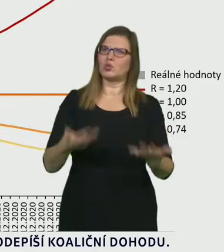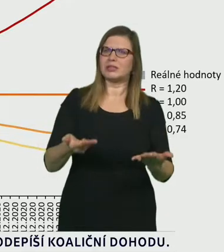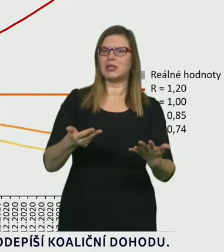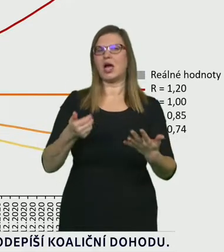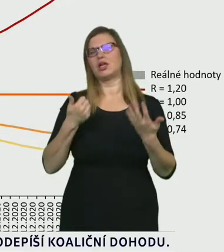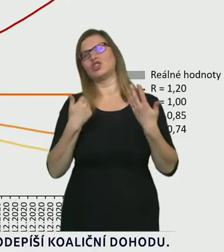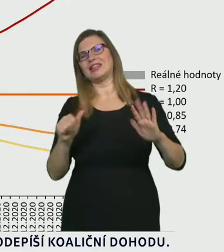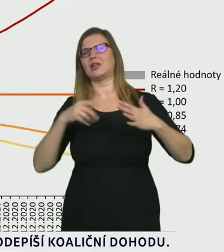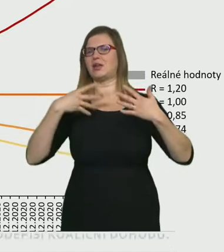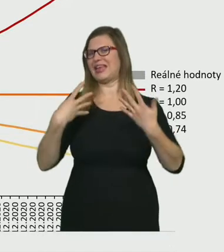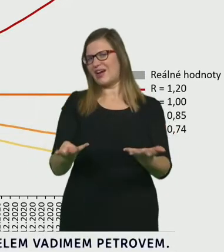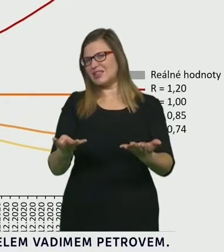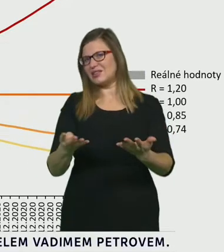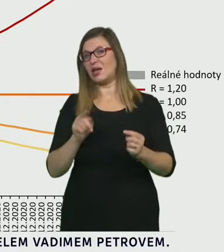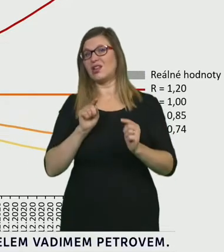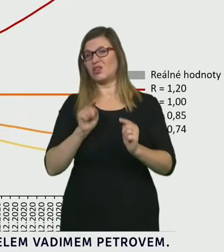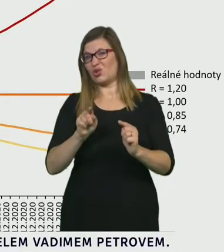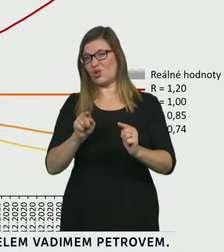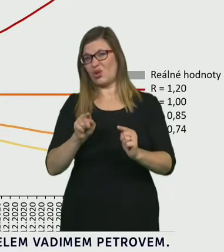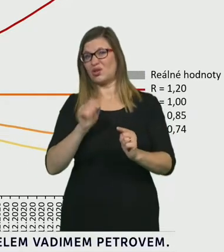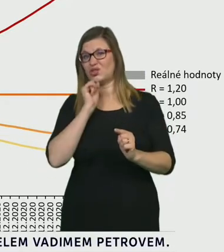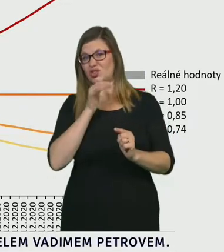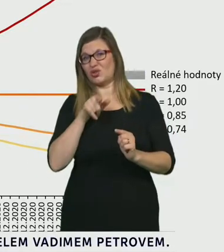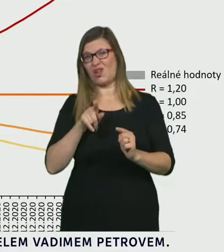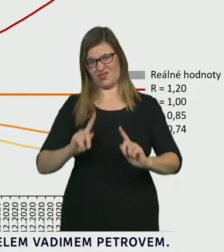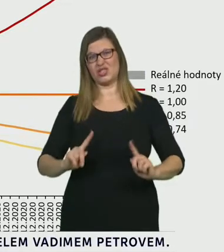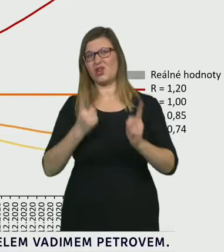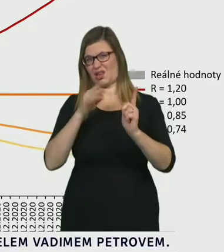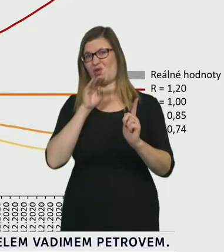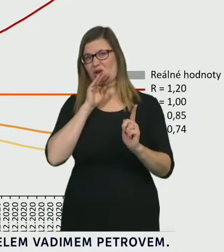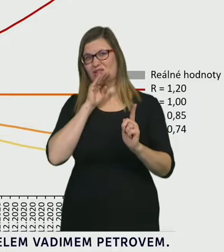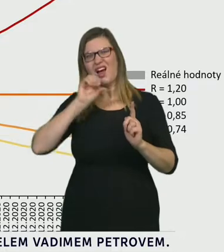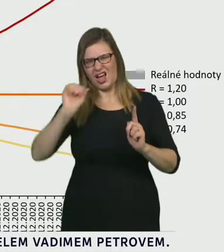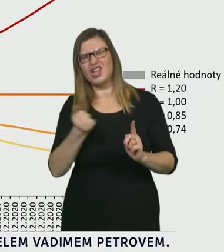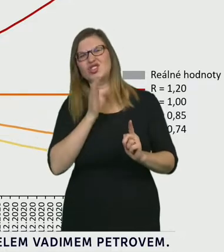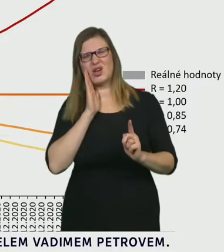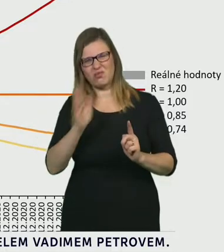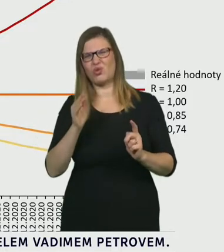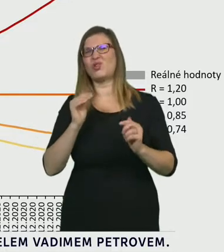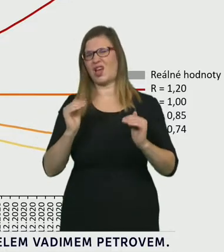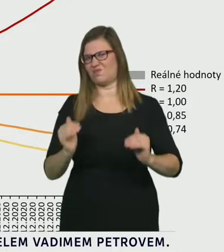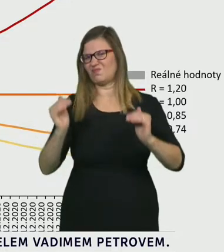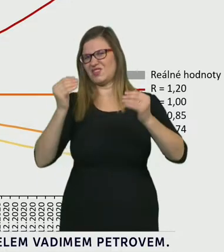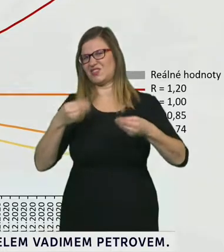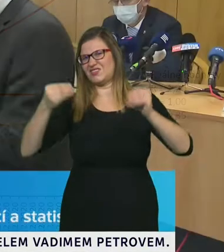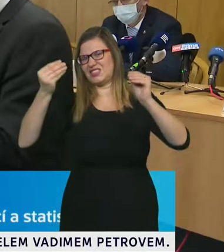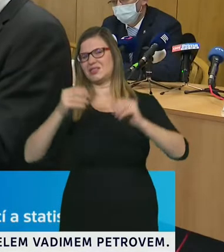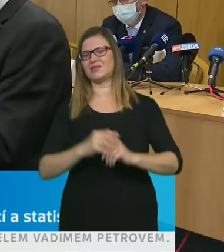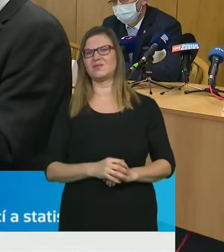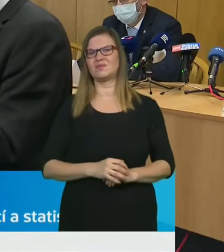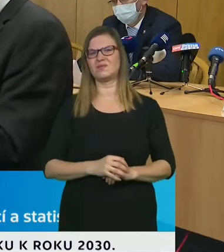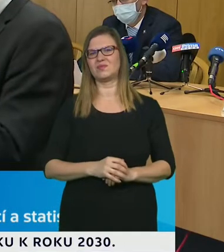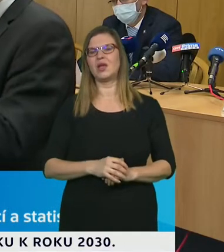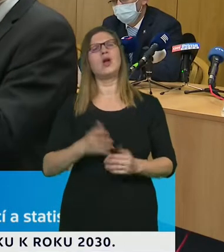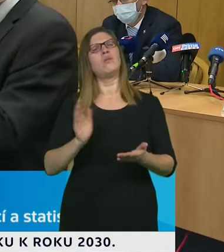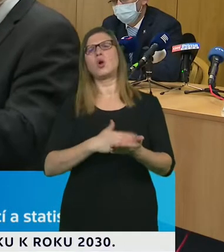číslo si dovolím označit za relativně velmi vysoké. Velmi vysoké, mimo jiné i proto, že kdyby došlo k nějaké rizikové eskalaci,